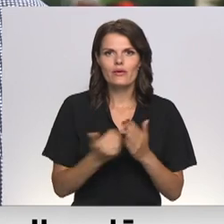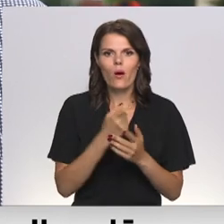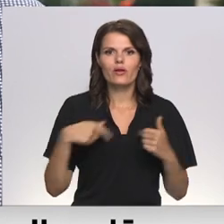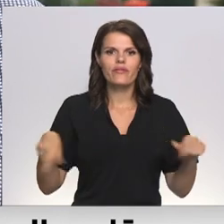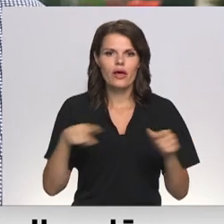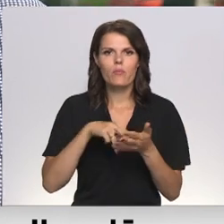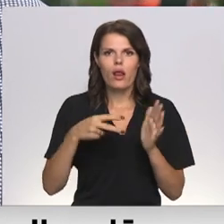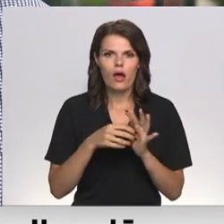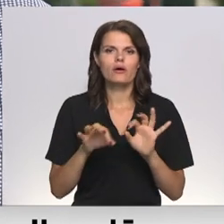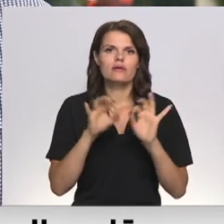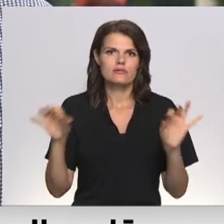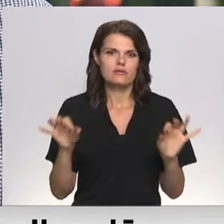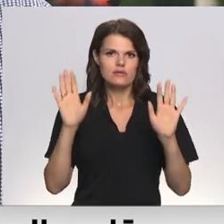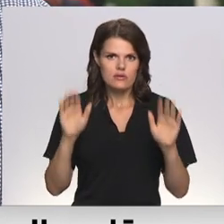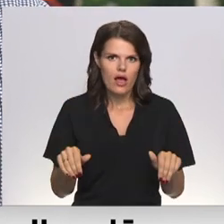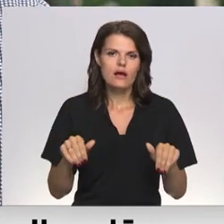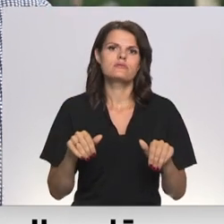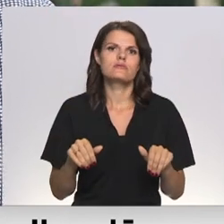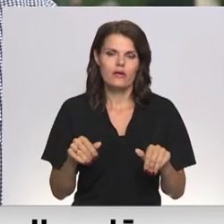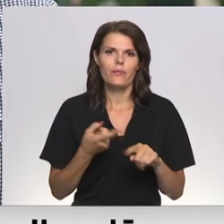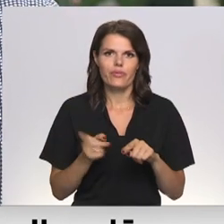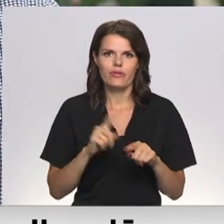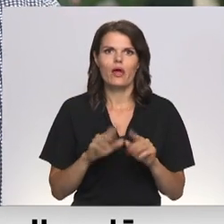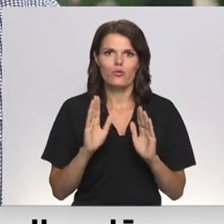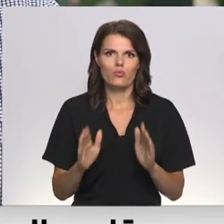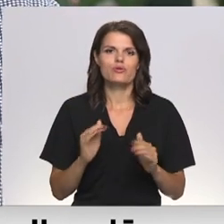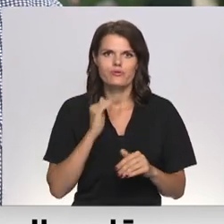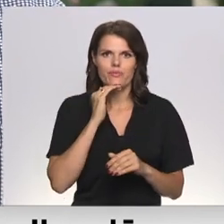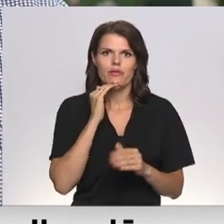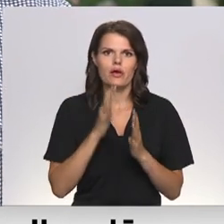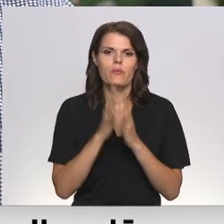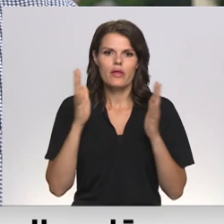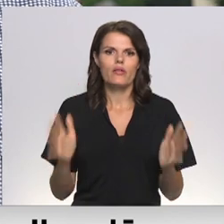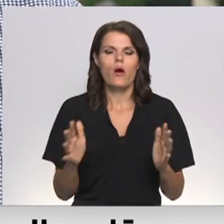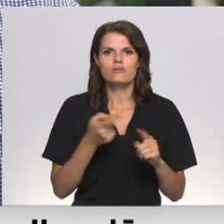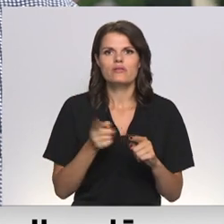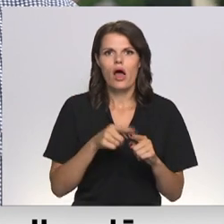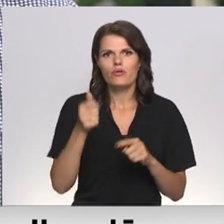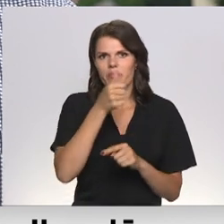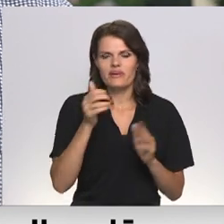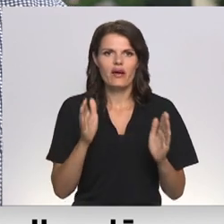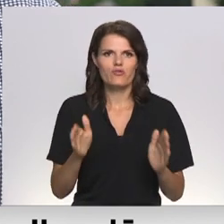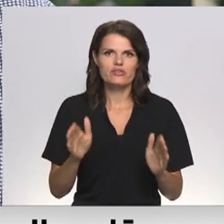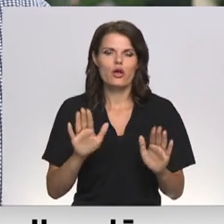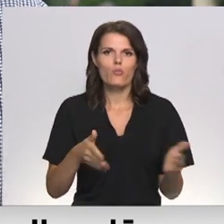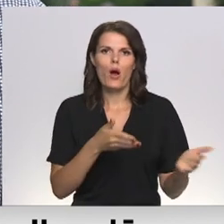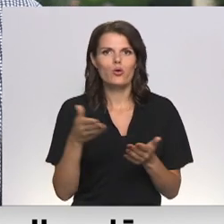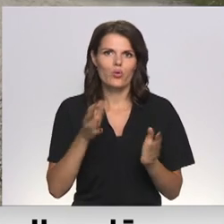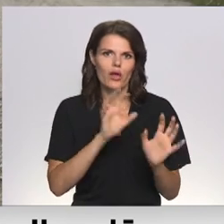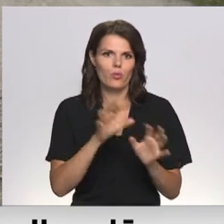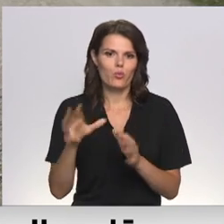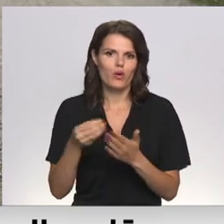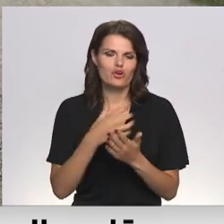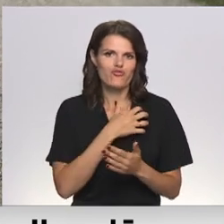teritoriju plānojums stāsies spēkā, tad būs pietiekoši daudz tādu privātu ceļu, par kuriem jau rūpēsies pašvaldība.